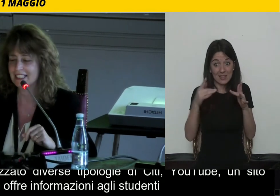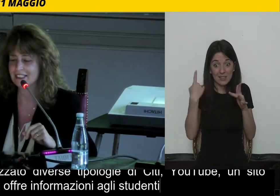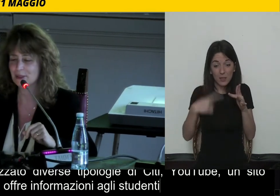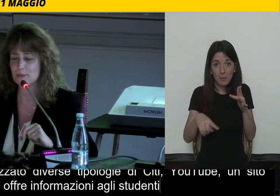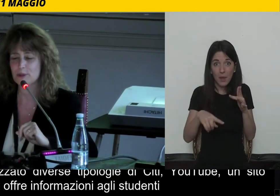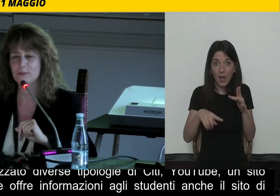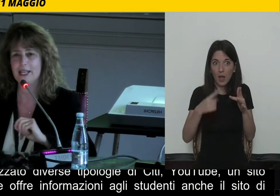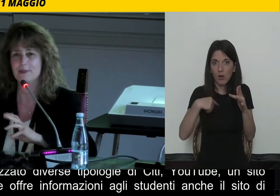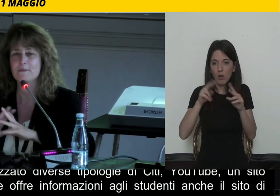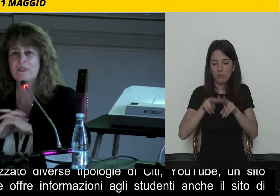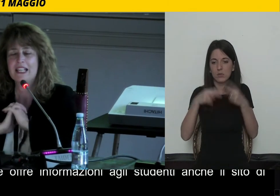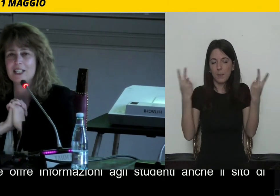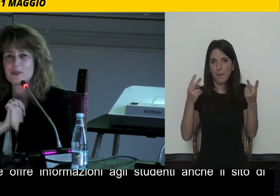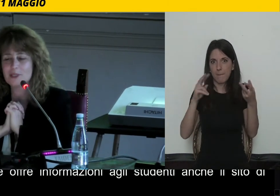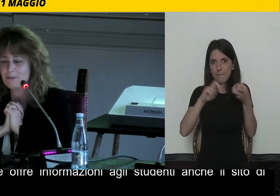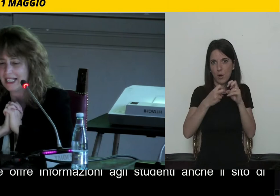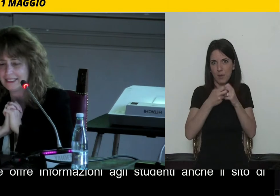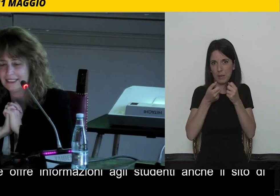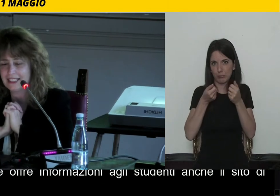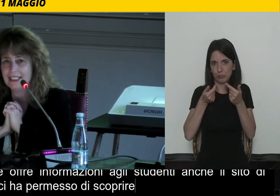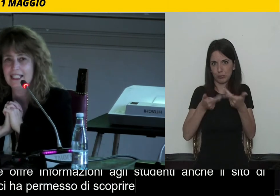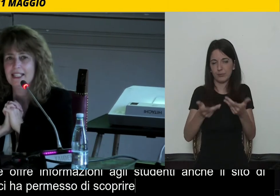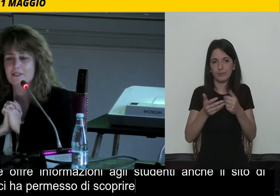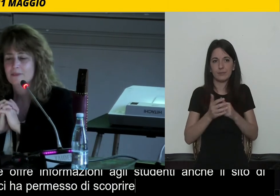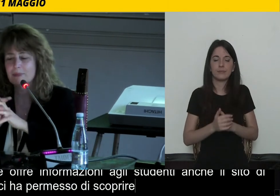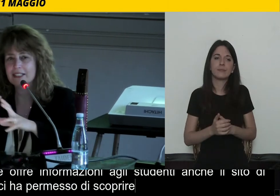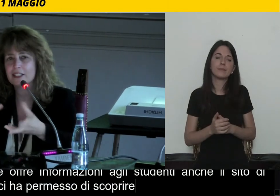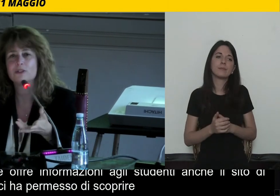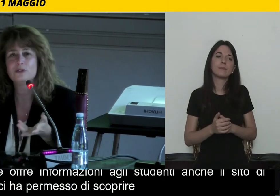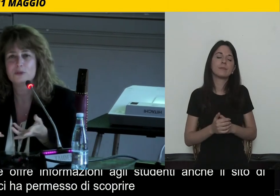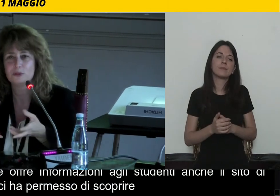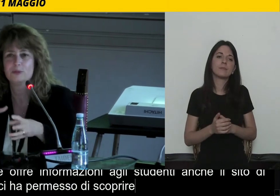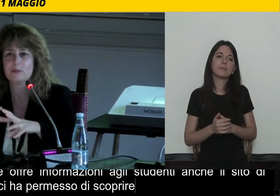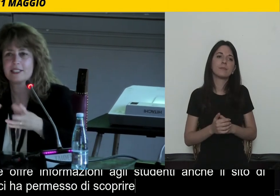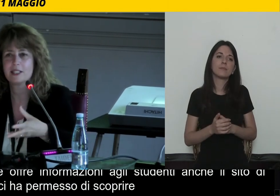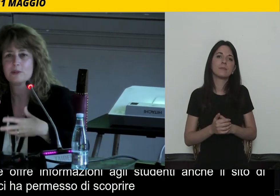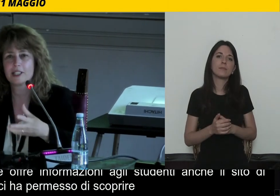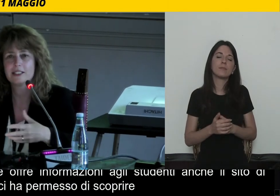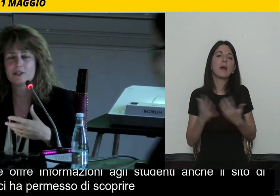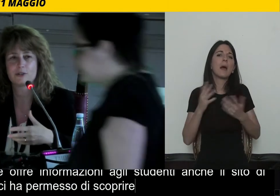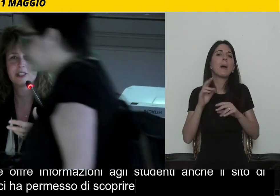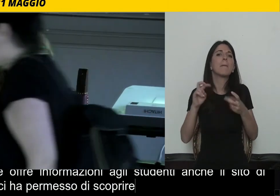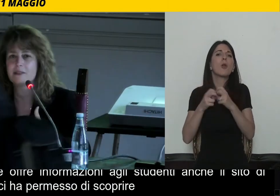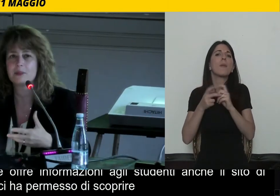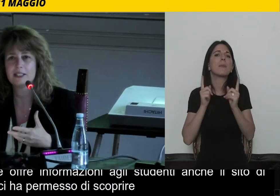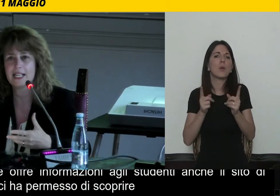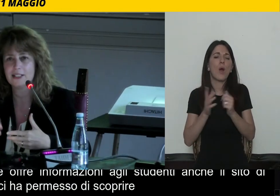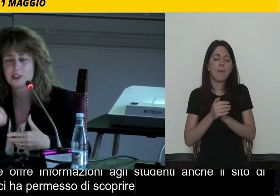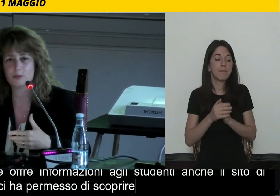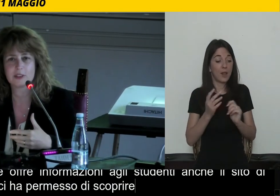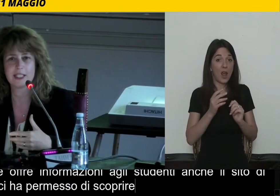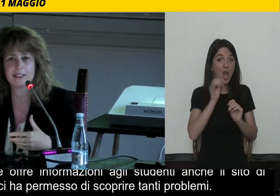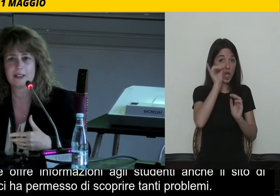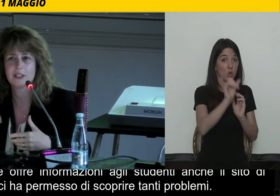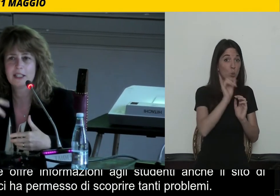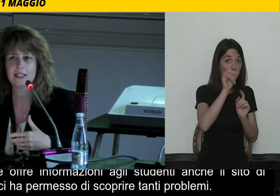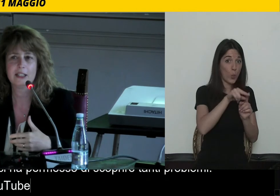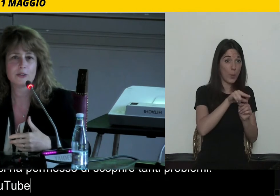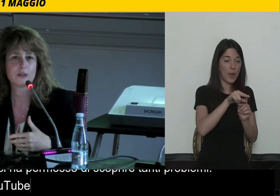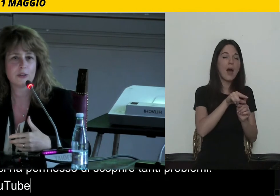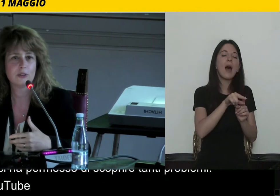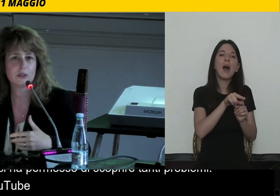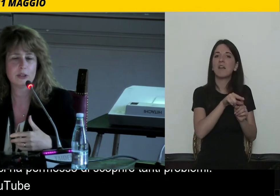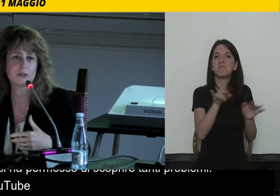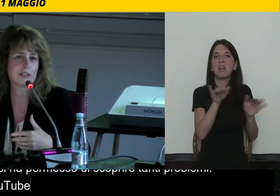tanti problemi. Le problematiche. Mentre con YouTube, per esempio, i ragazzi sono stati sempre in grado di portare a termine